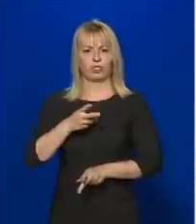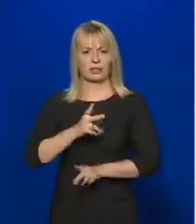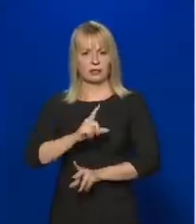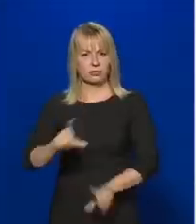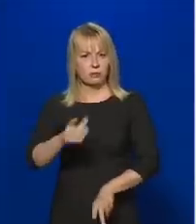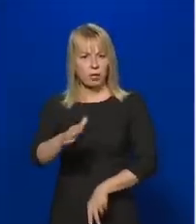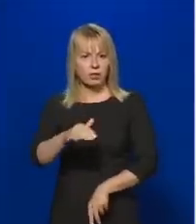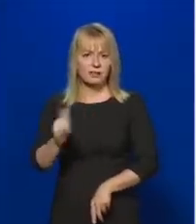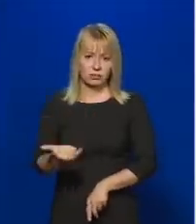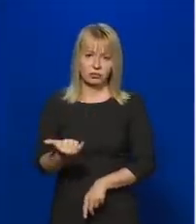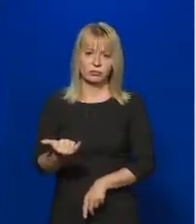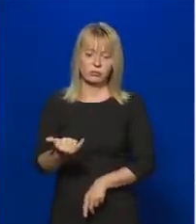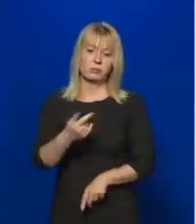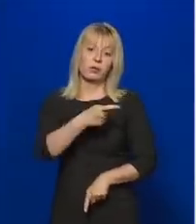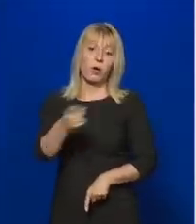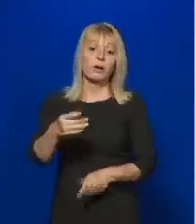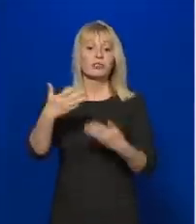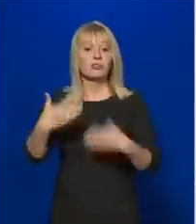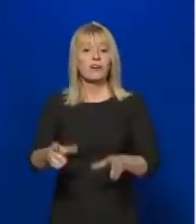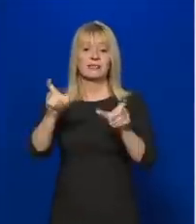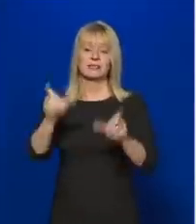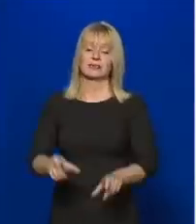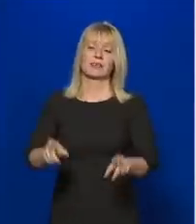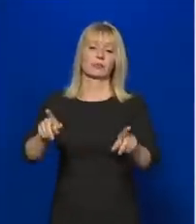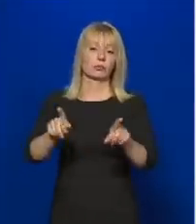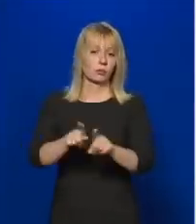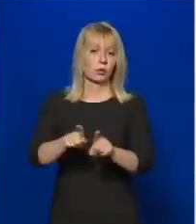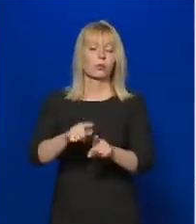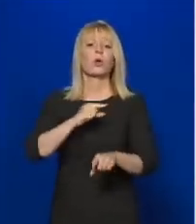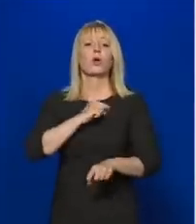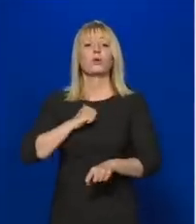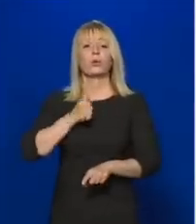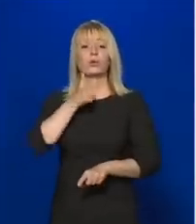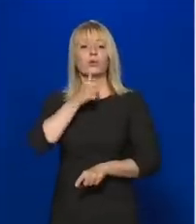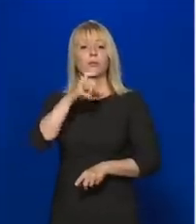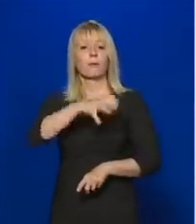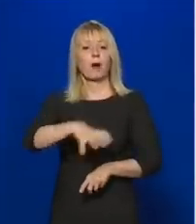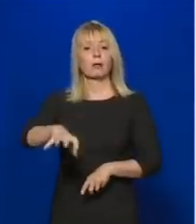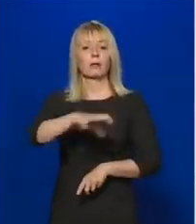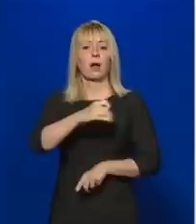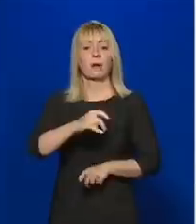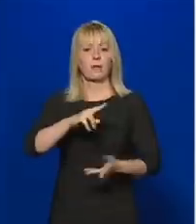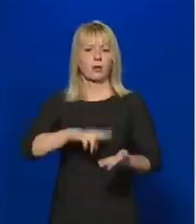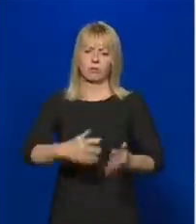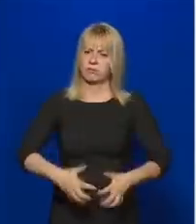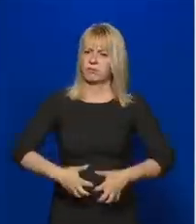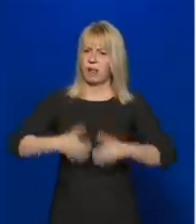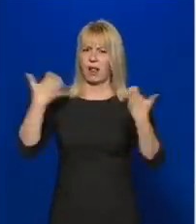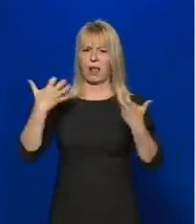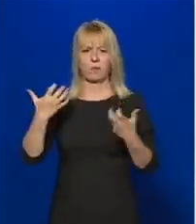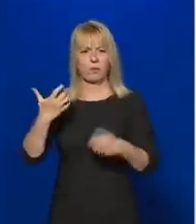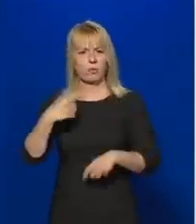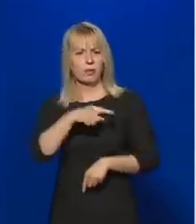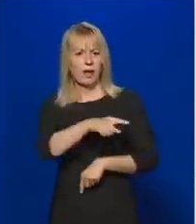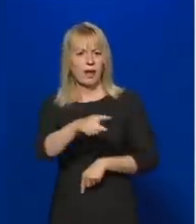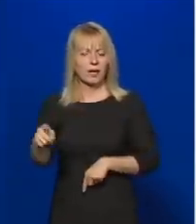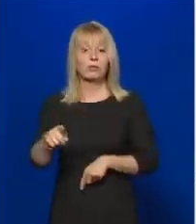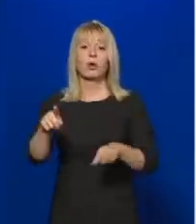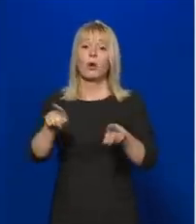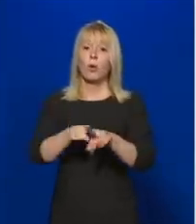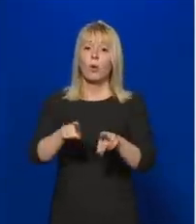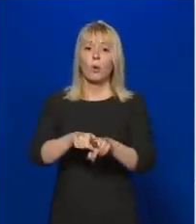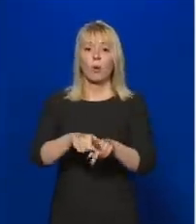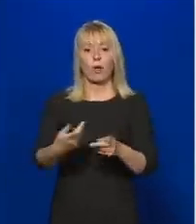vesztesek, akik egyébként a gyöngyöspatán ma joggal háborodnak fel azon, hogy olyan